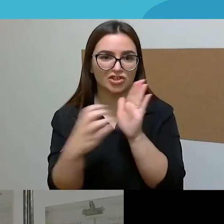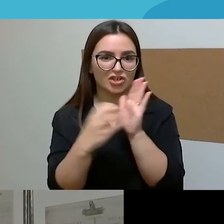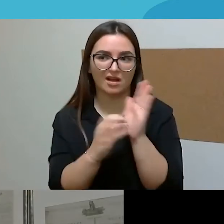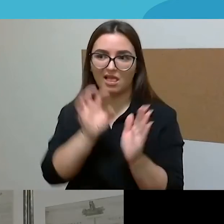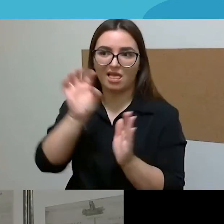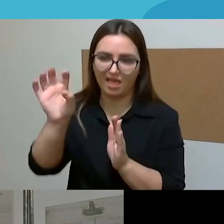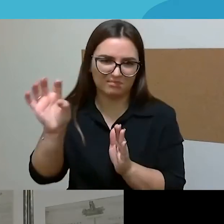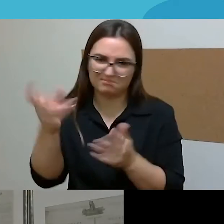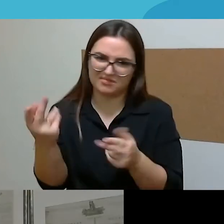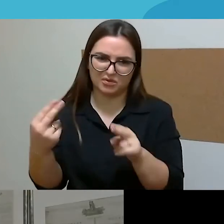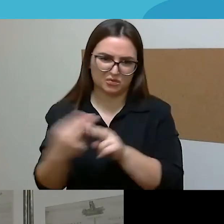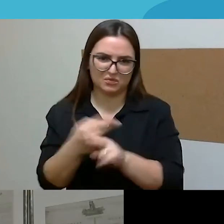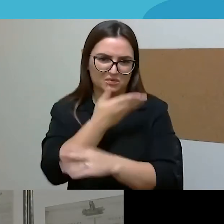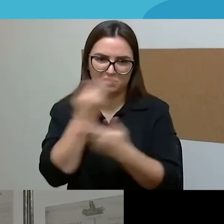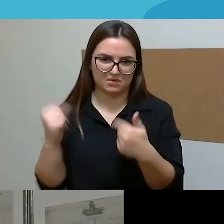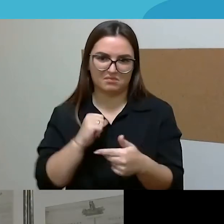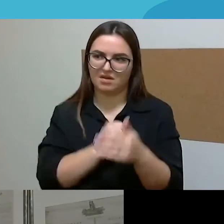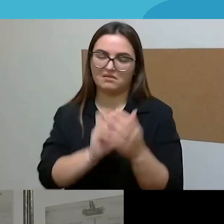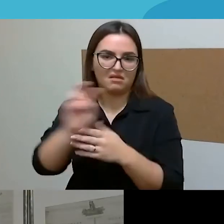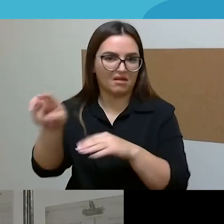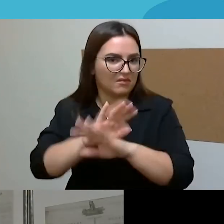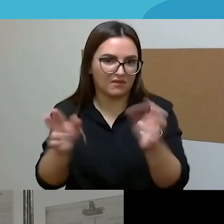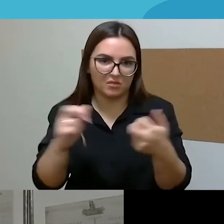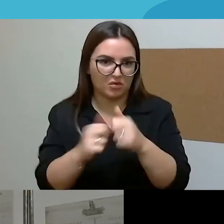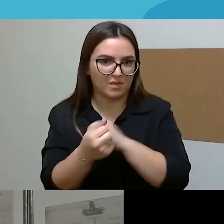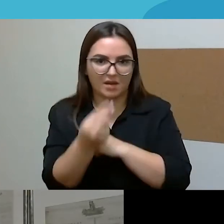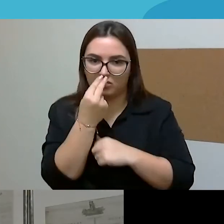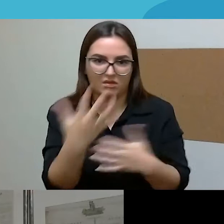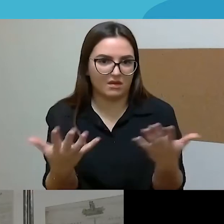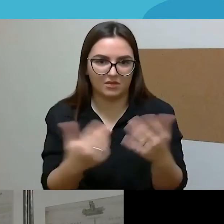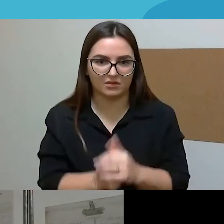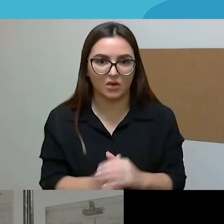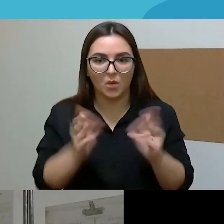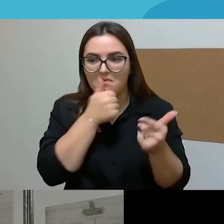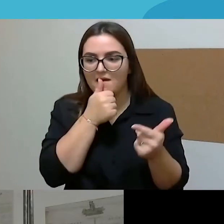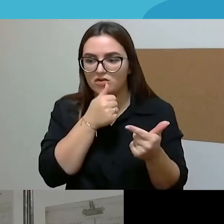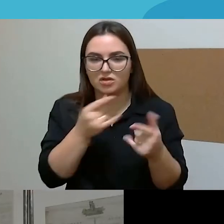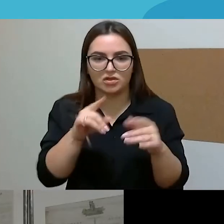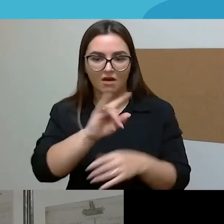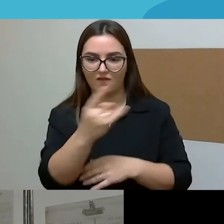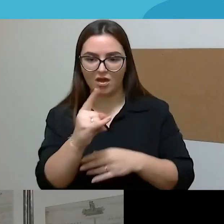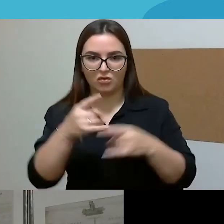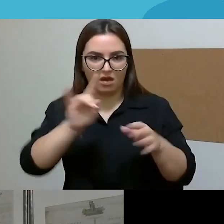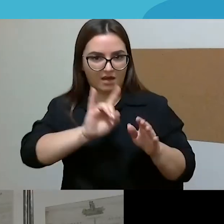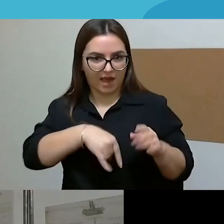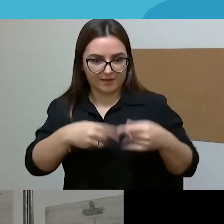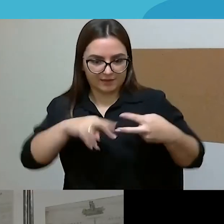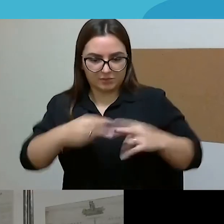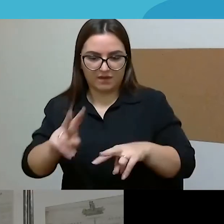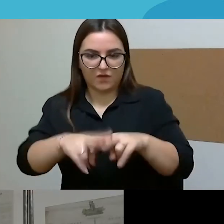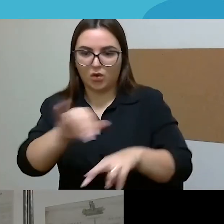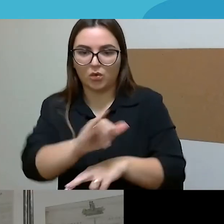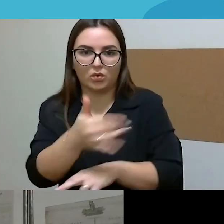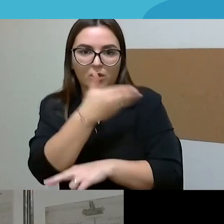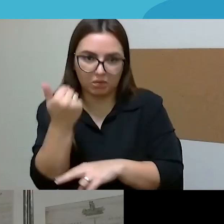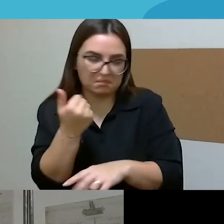trukdo ir kad aš neturiu kur vaikui kelnės pakeisti. Tai čia tokia būtis,